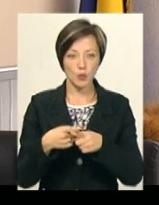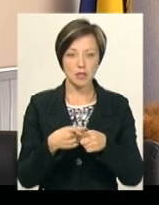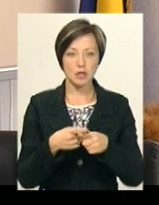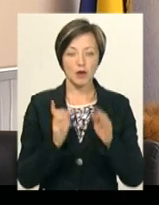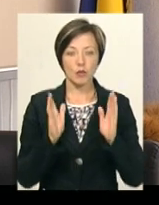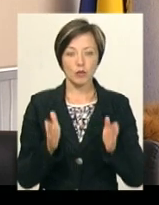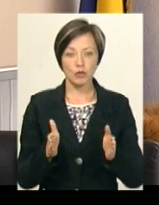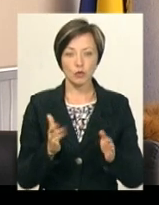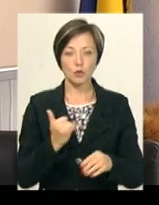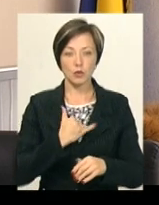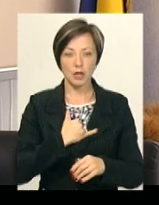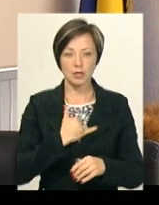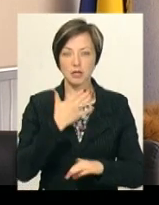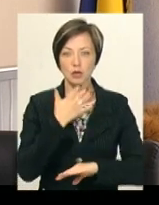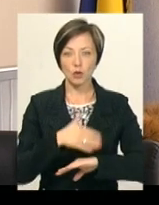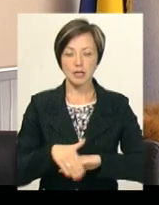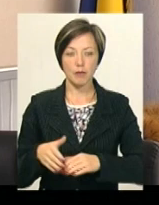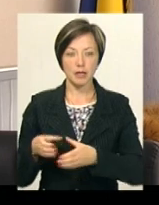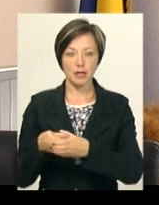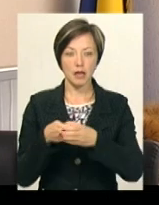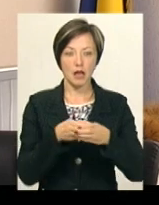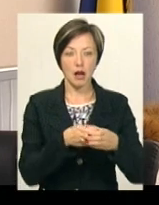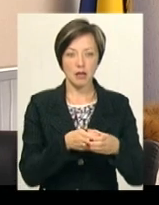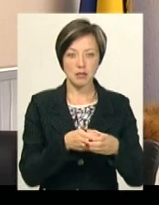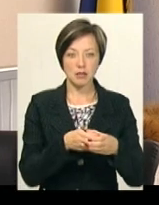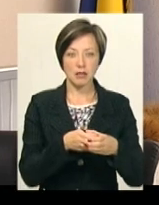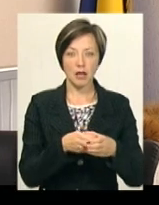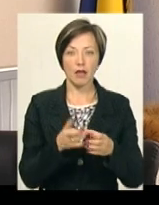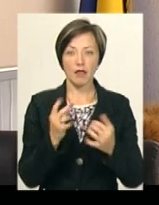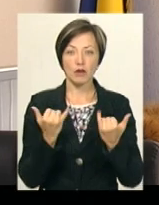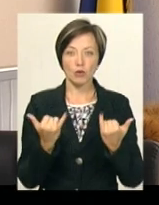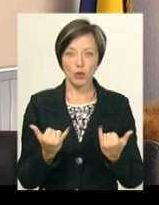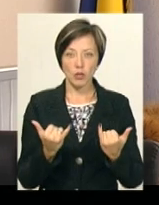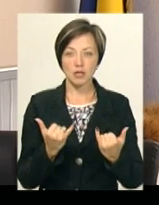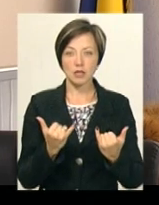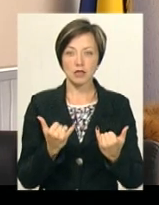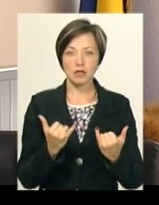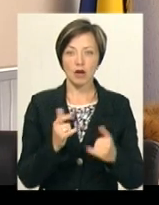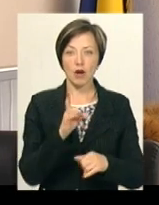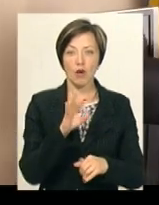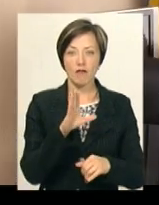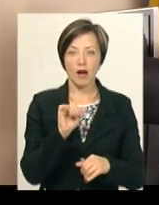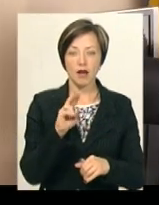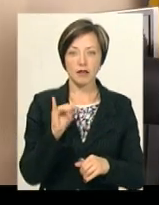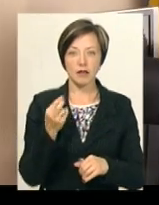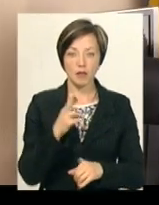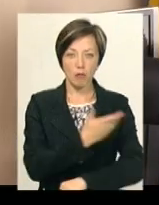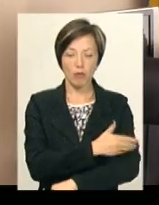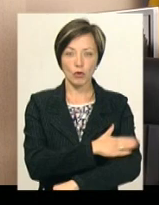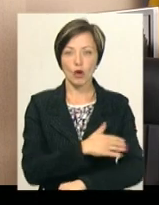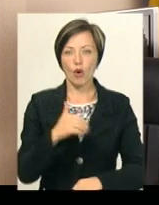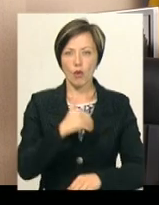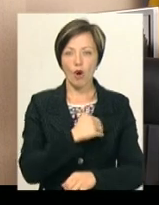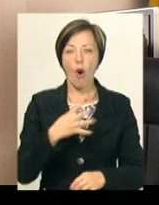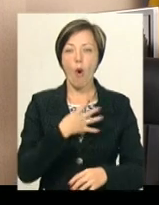будуть в нас іноземні делегації, які я знаю вже на сьогодні, з Хорватії і з Польщі. Хочемо показати, що